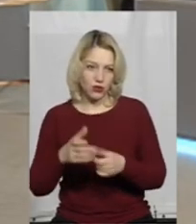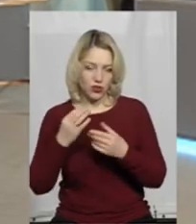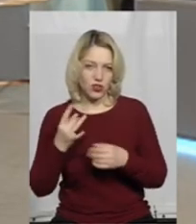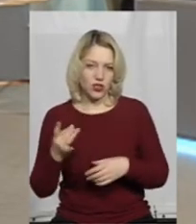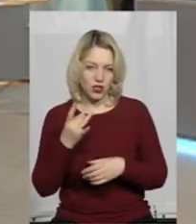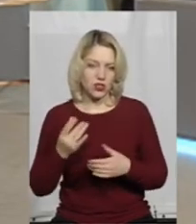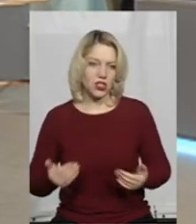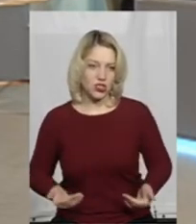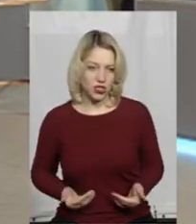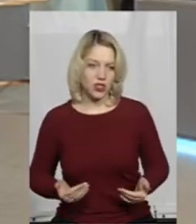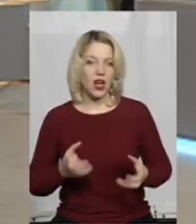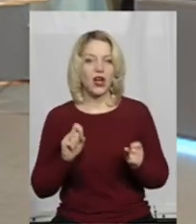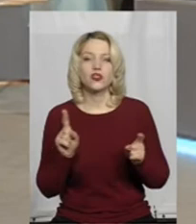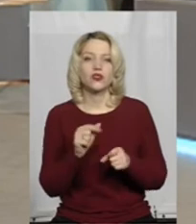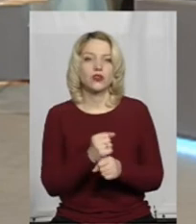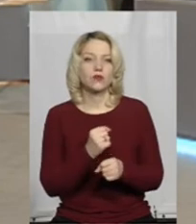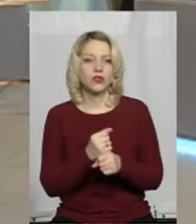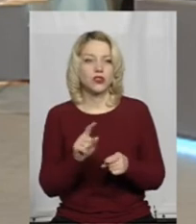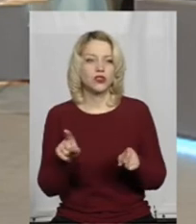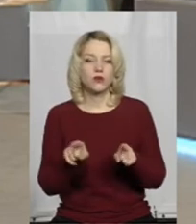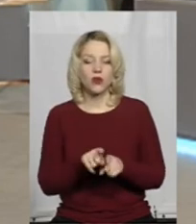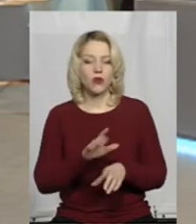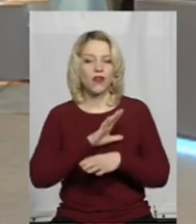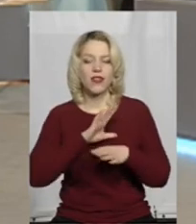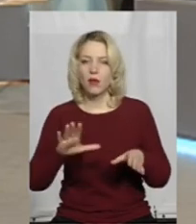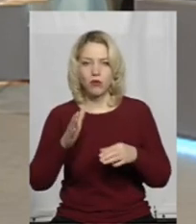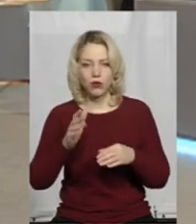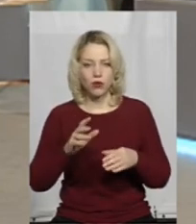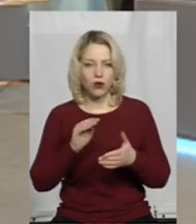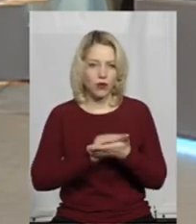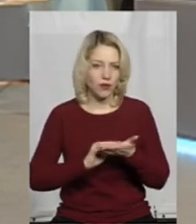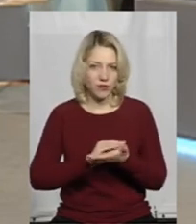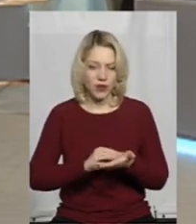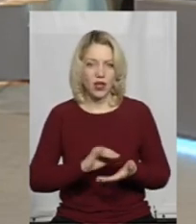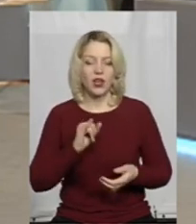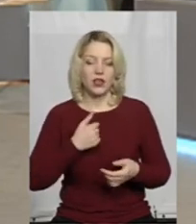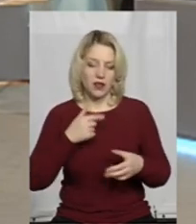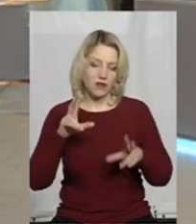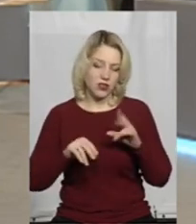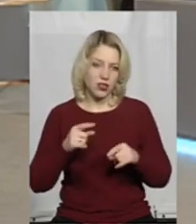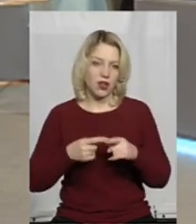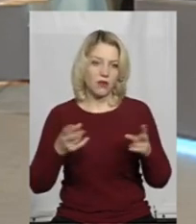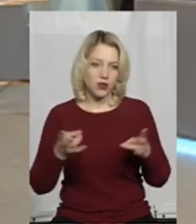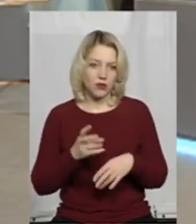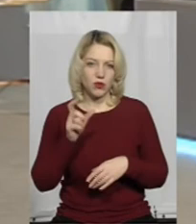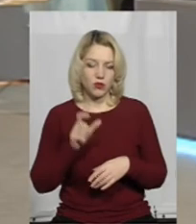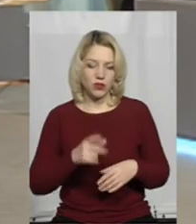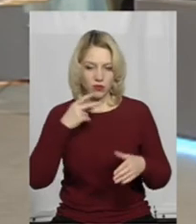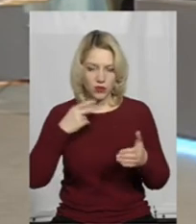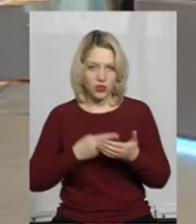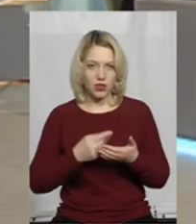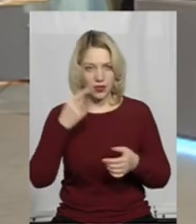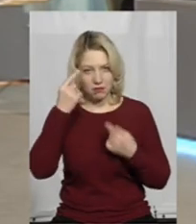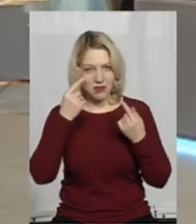раз життя. А що робити, щоб такого не було, на вашу думку? Я вважаю, що потрібно людину показати